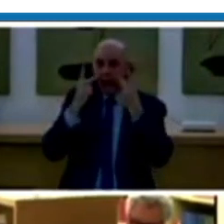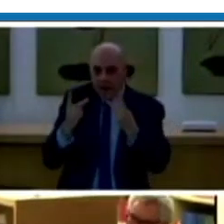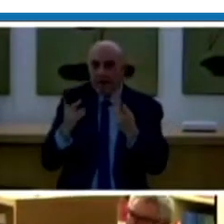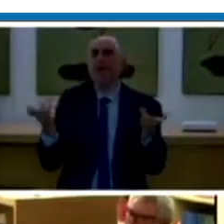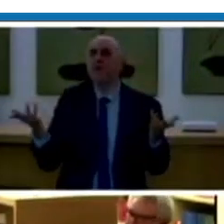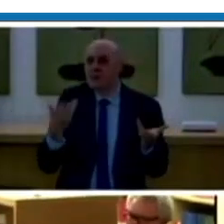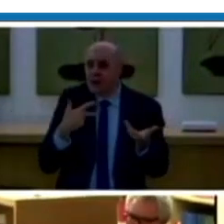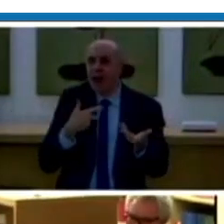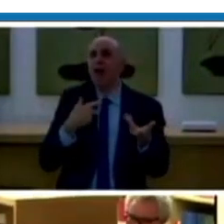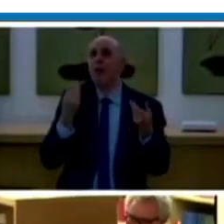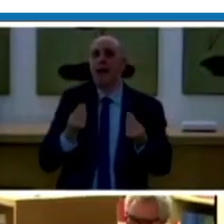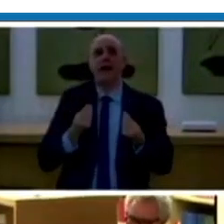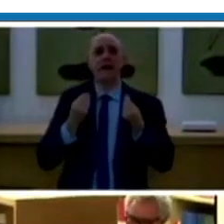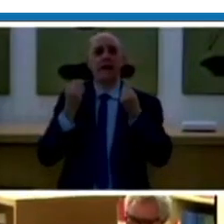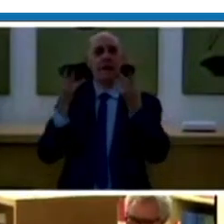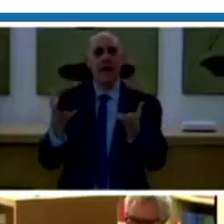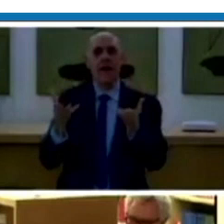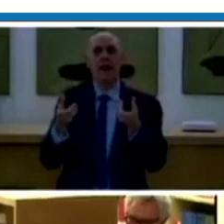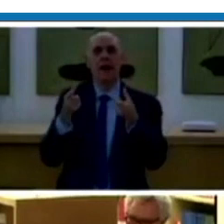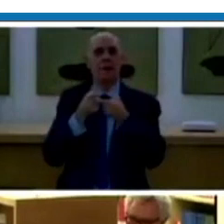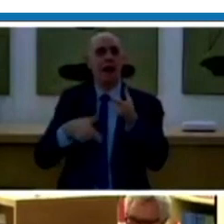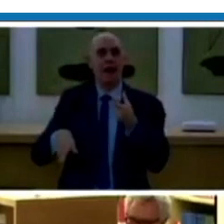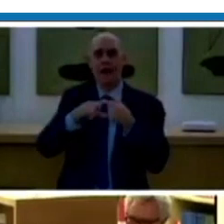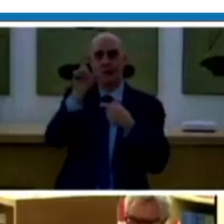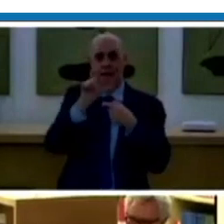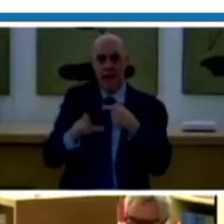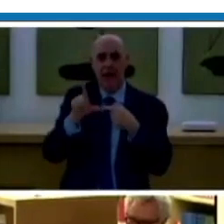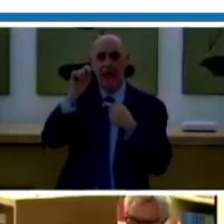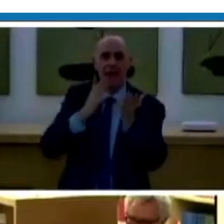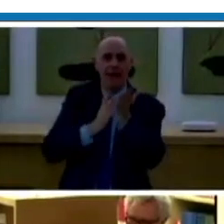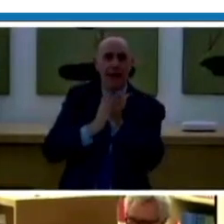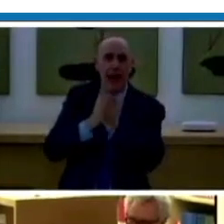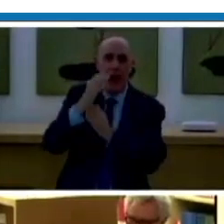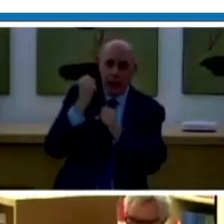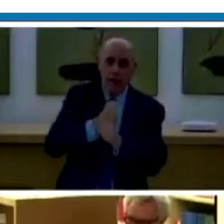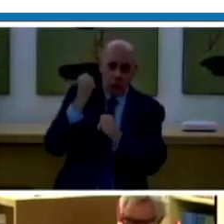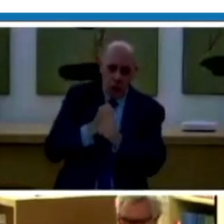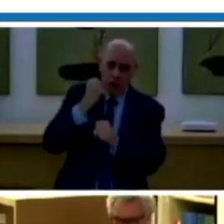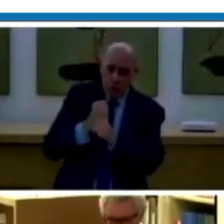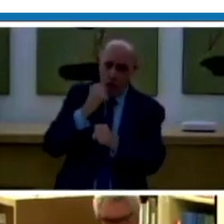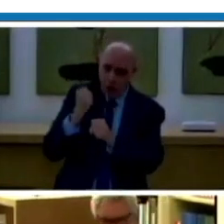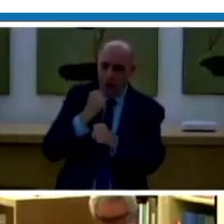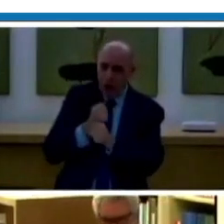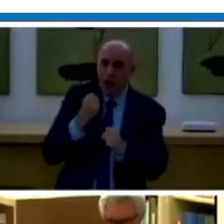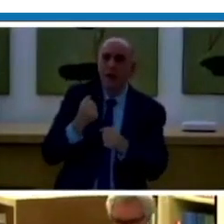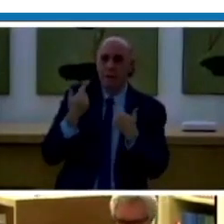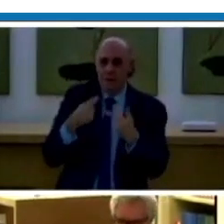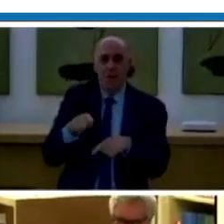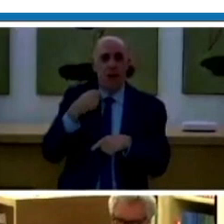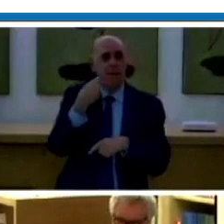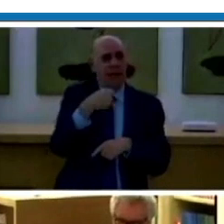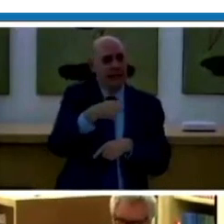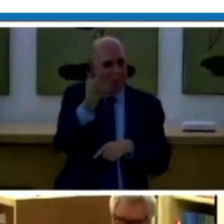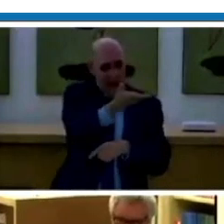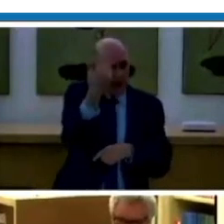modo, trasmesso al Paese, attraverso 20 anni e oltre di lavoro, anche del Presidente, riconoscimento dell'ente